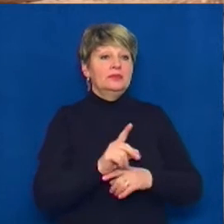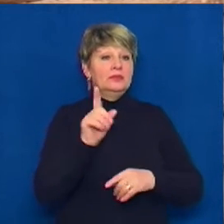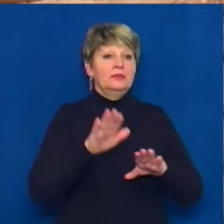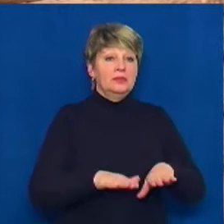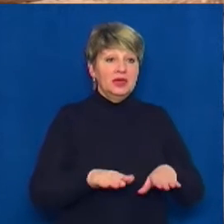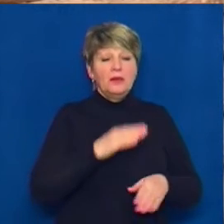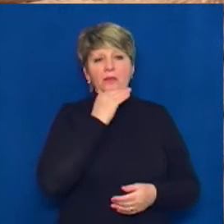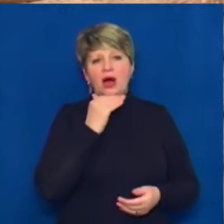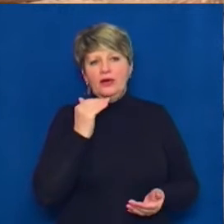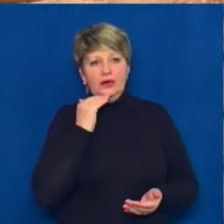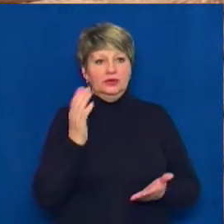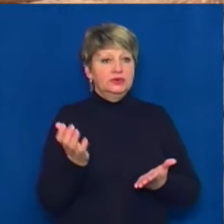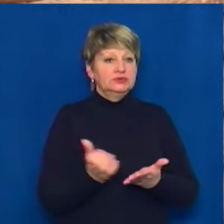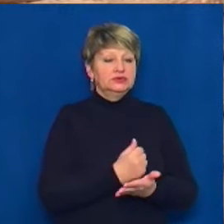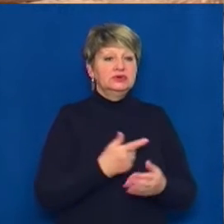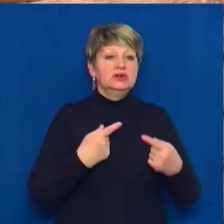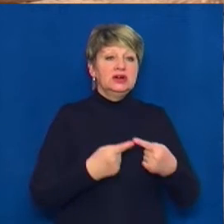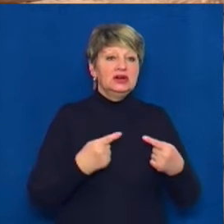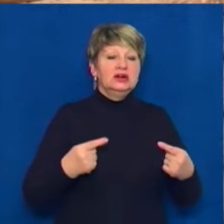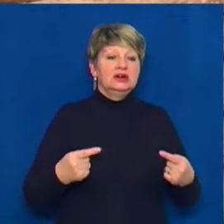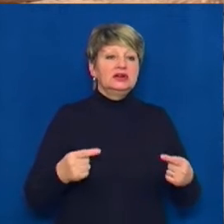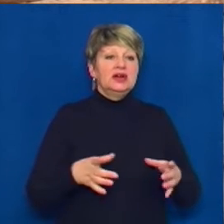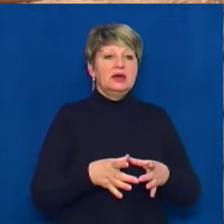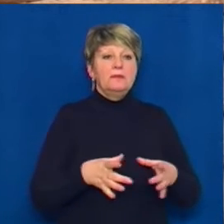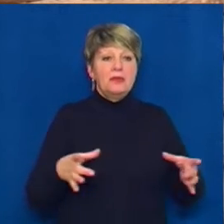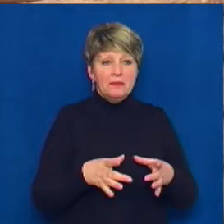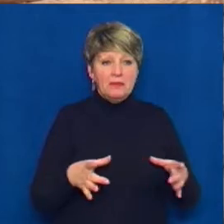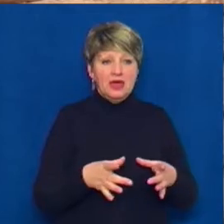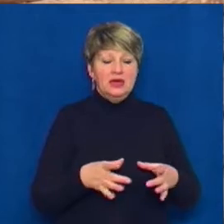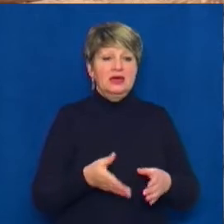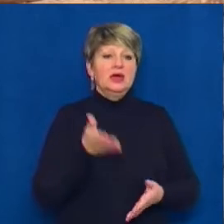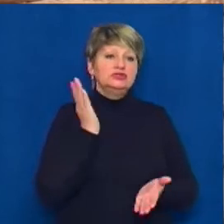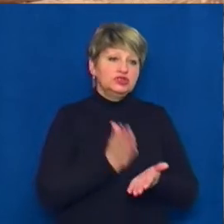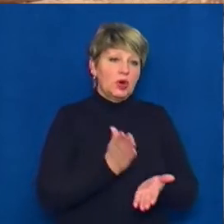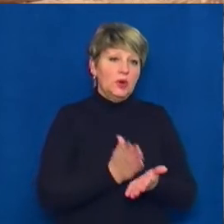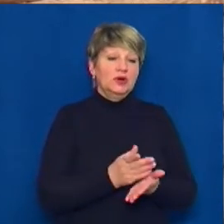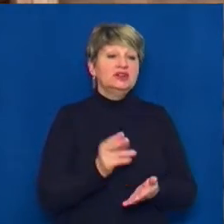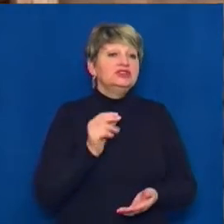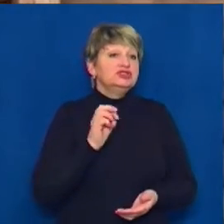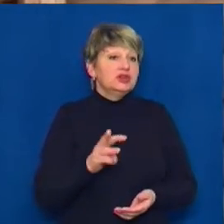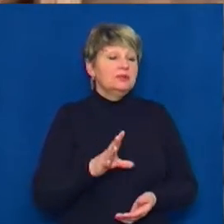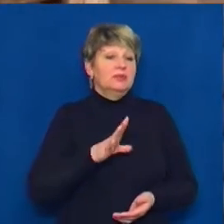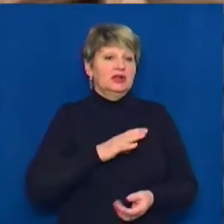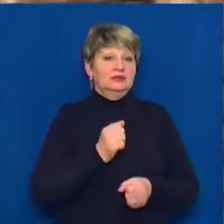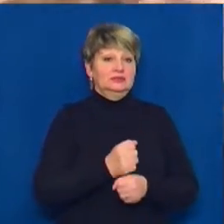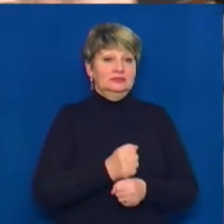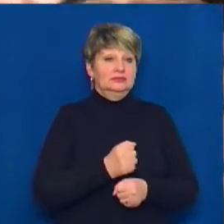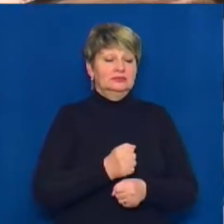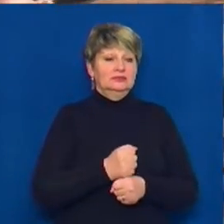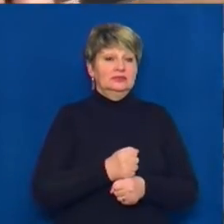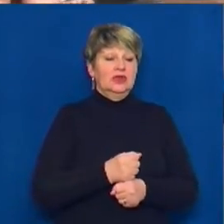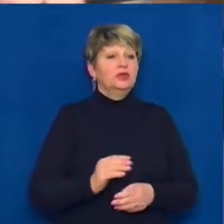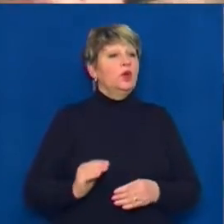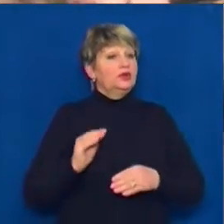багато знайшли розряжених мін, знайшли сокири, тапари. Чим робилася переправа? Сергій Тимофіїв